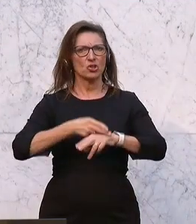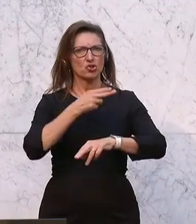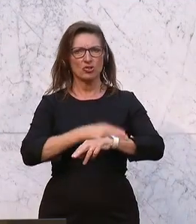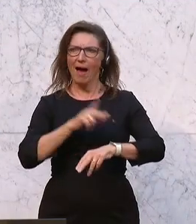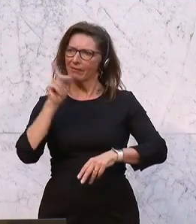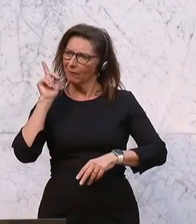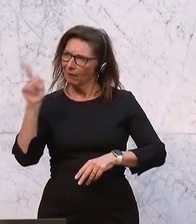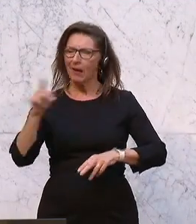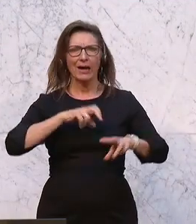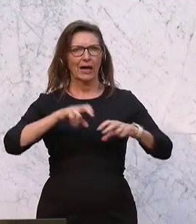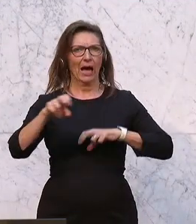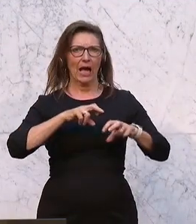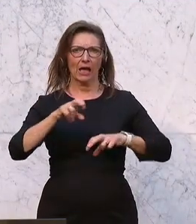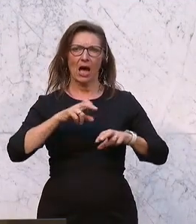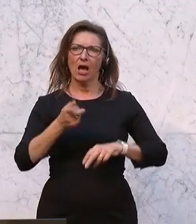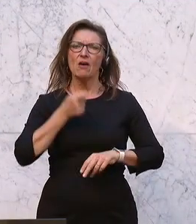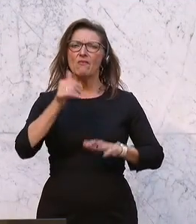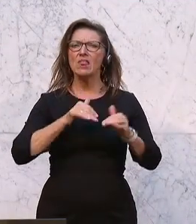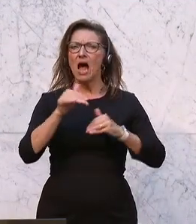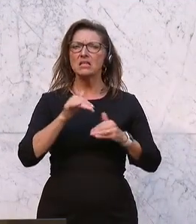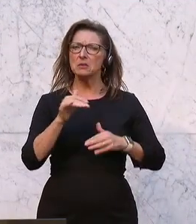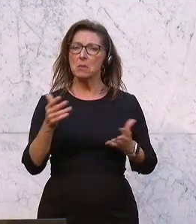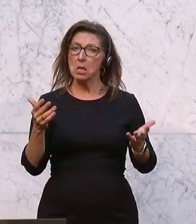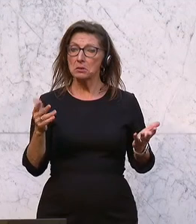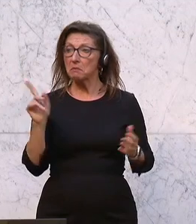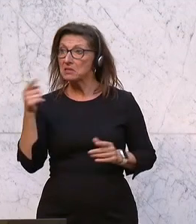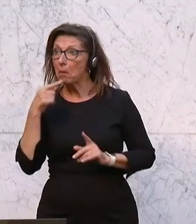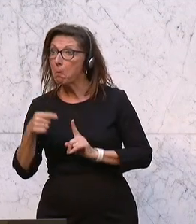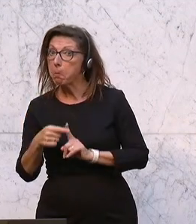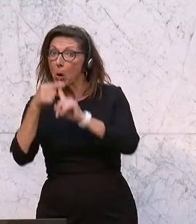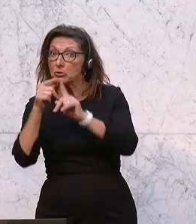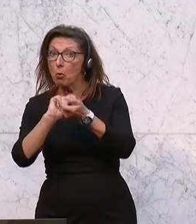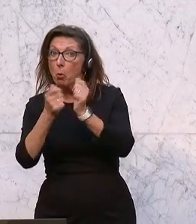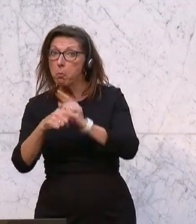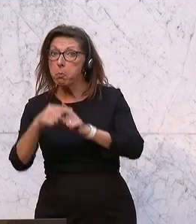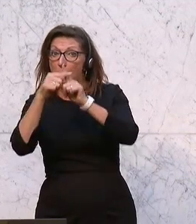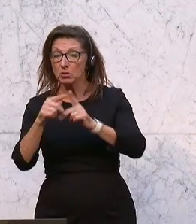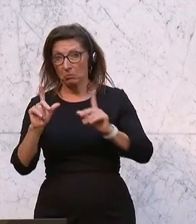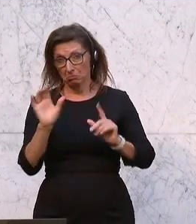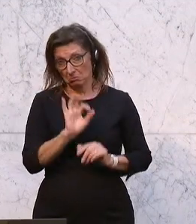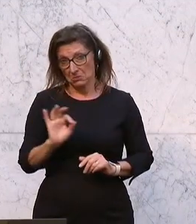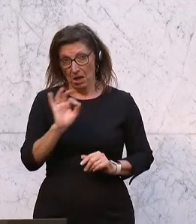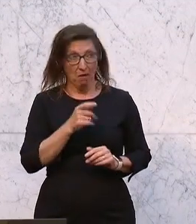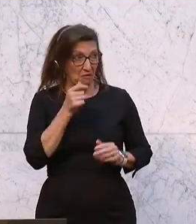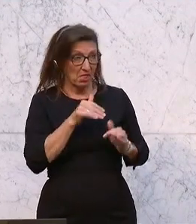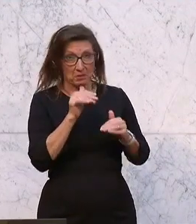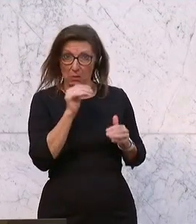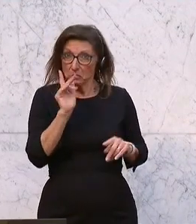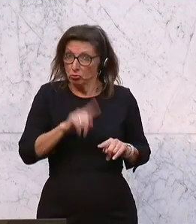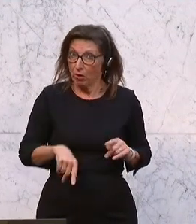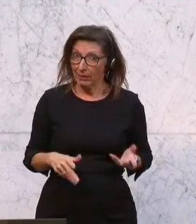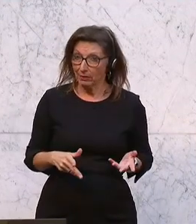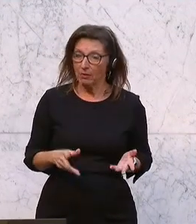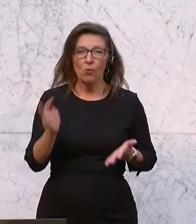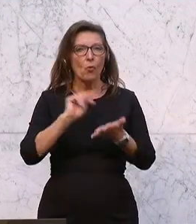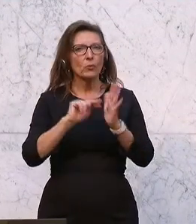schwierigen Zeit nicht so schlecht gewesen sein. Und wir wissen, dass wir im Vorschlag für das